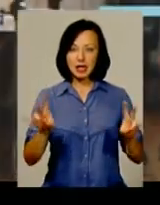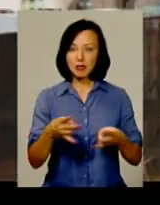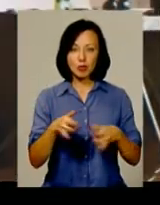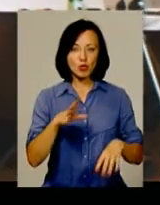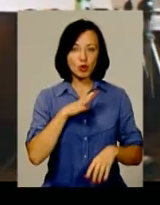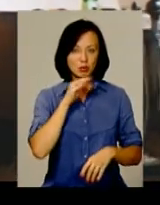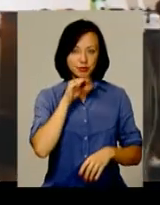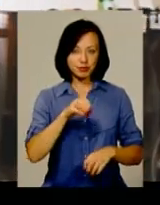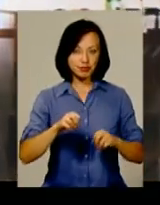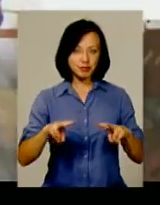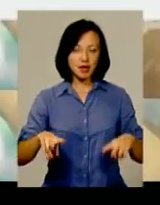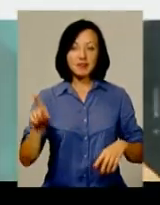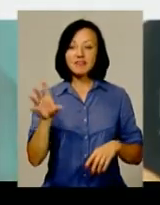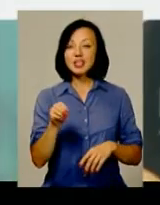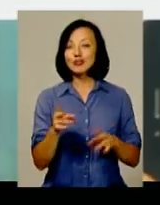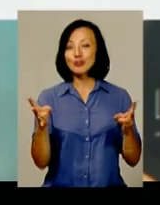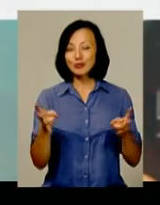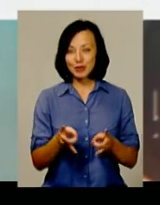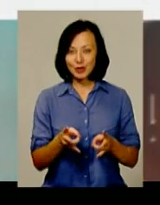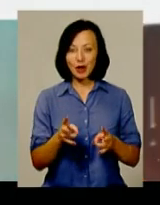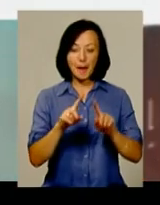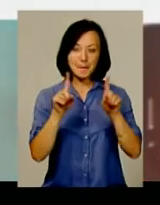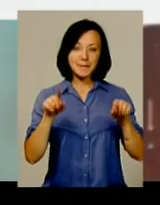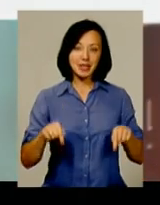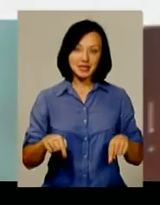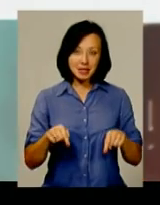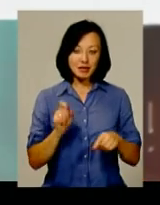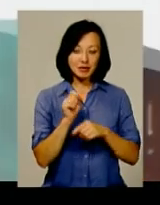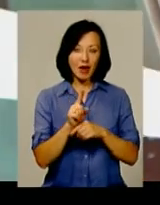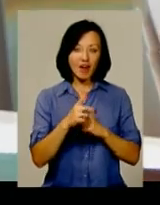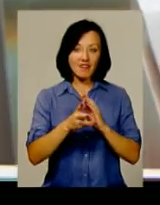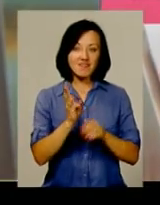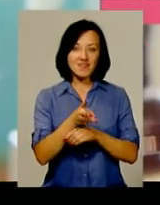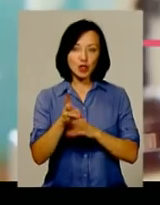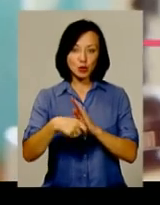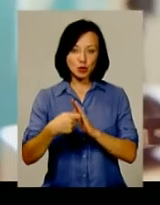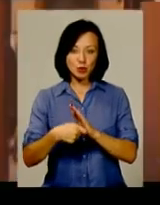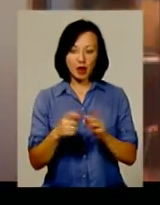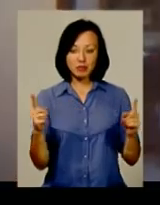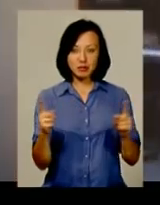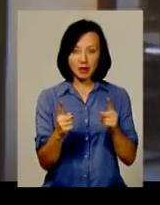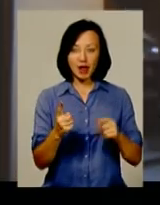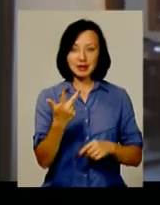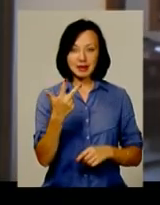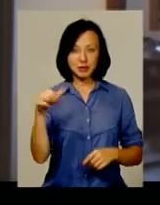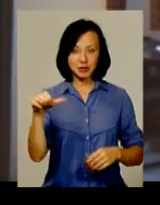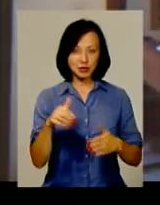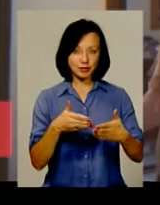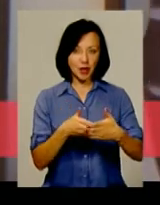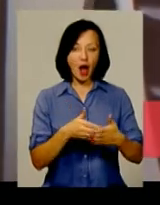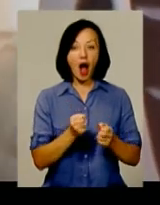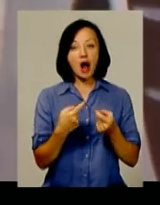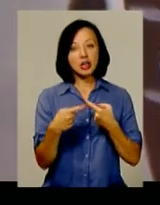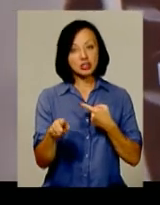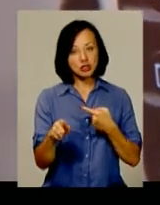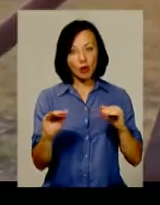бути професіоналом. Усе, що необхідно, лише пристрій з функцією відеозйомки. Хронометраж фільму повинен бути не більше трьох хвилин, а от